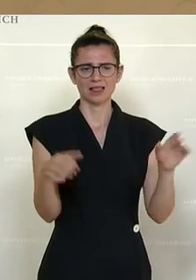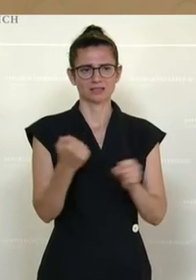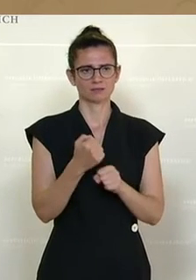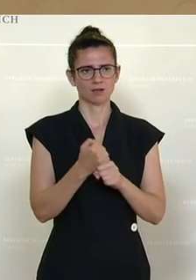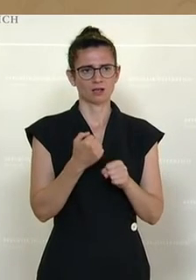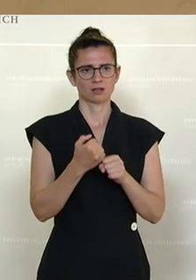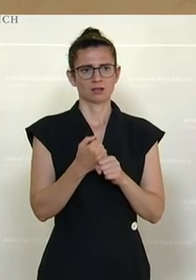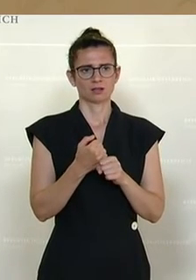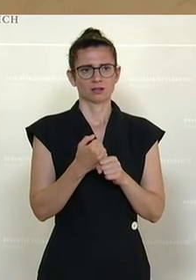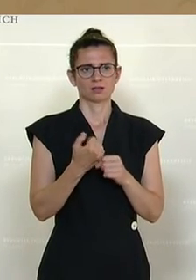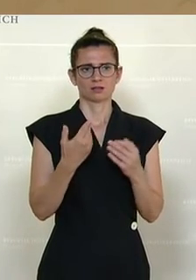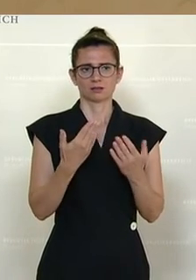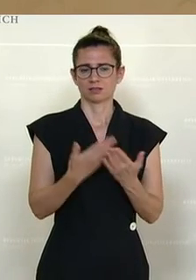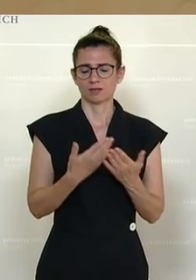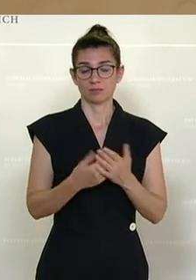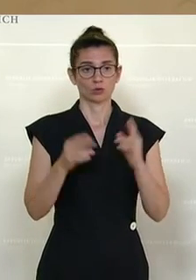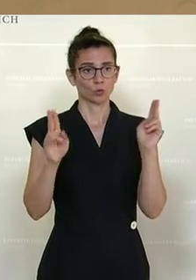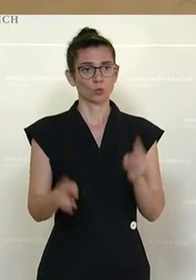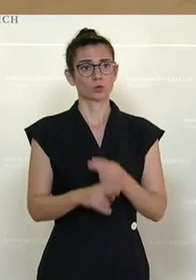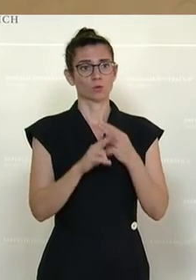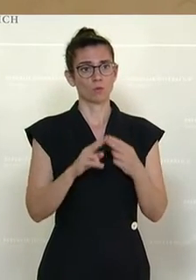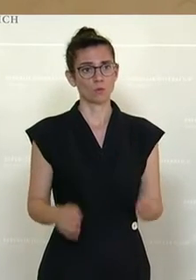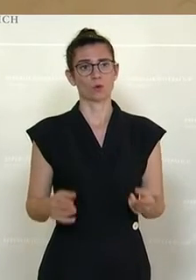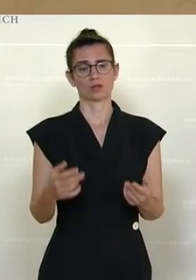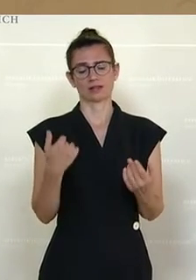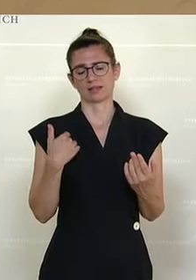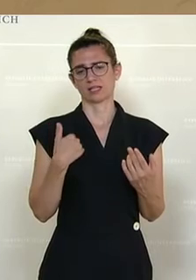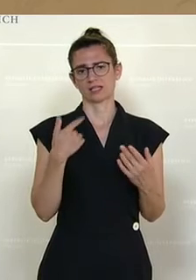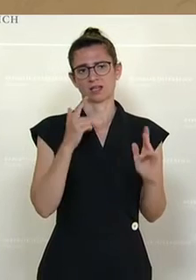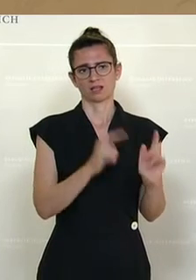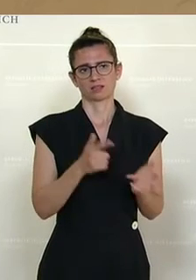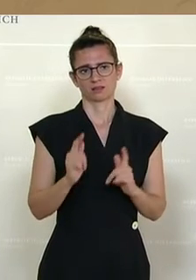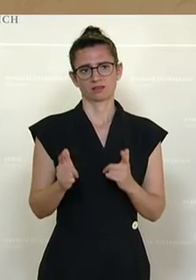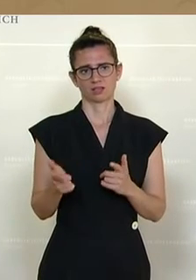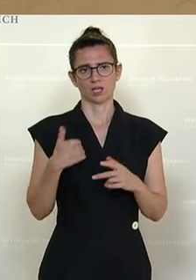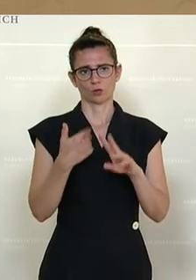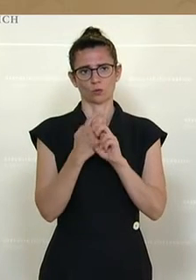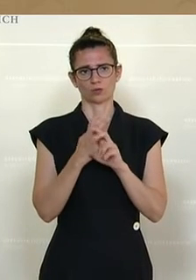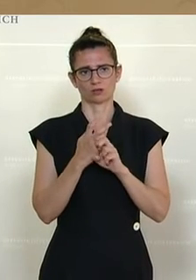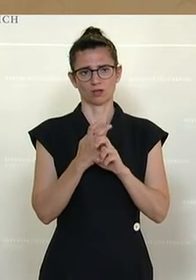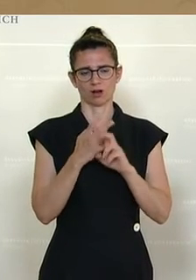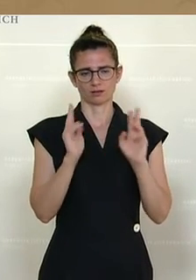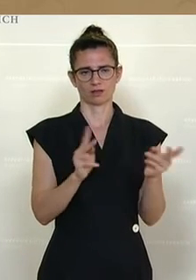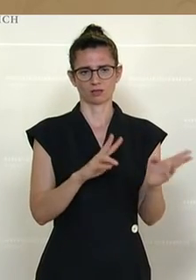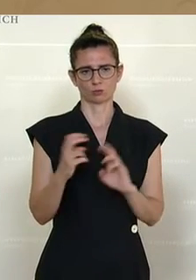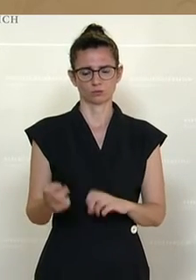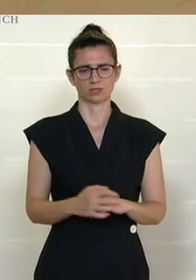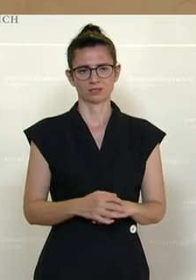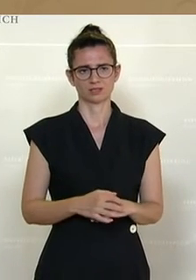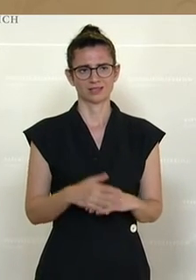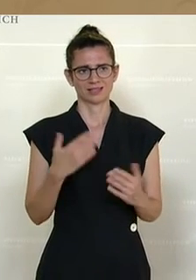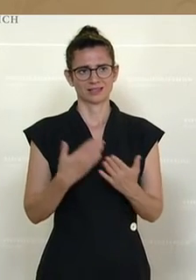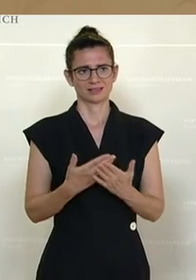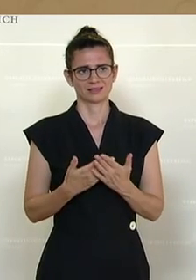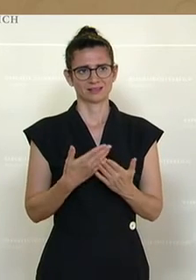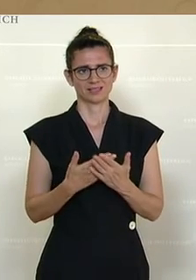dass es so gut wie unmöglich gemacht wird, dass diese Terroranschläge bei uns in Österreich stattfinden. Und deshalb bekennt sich